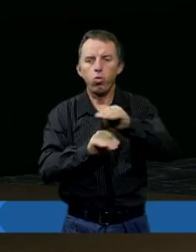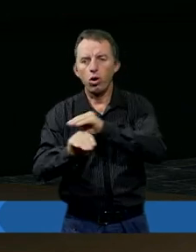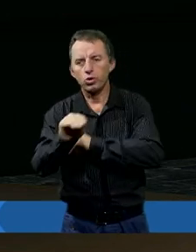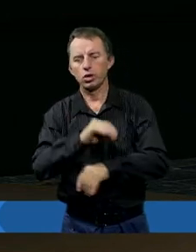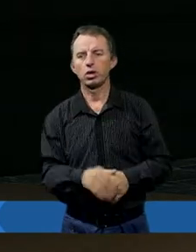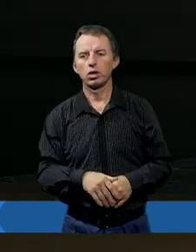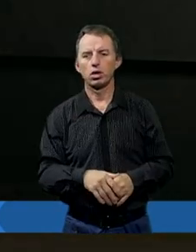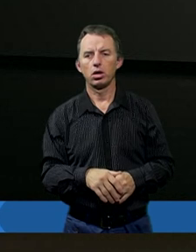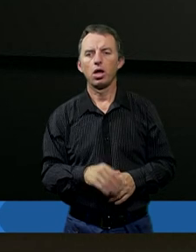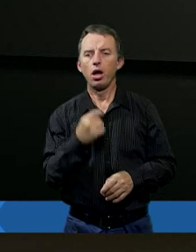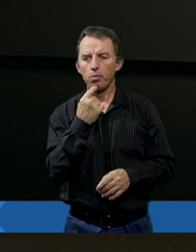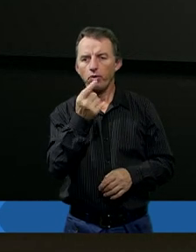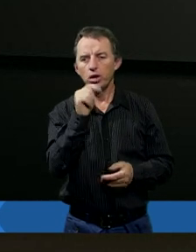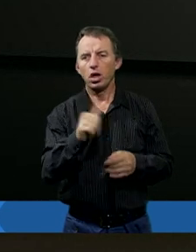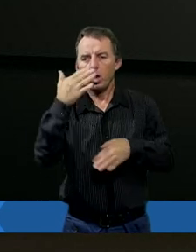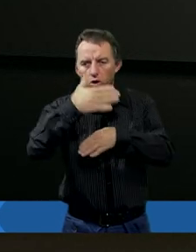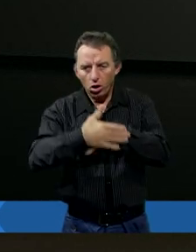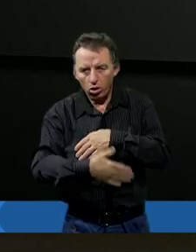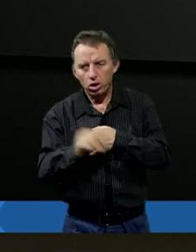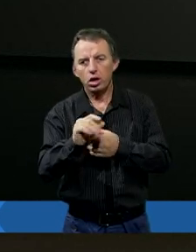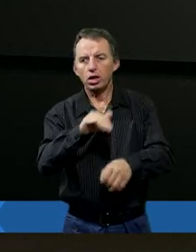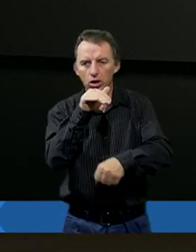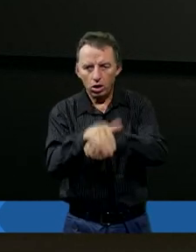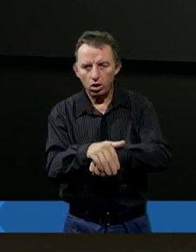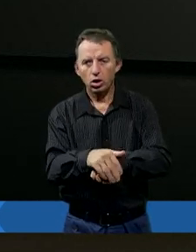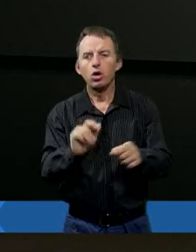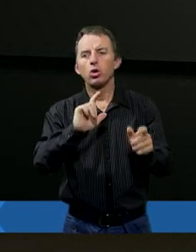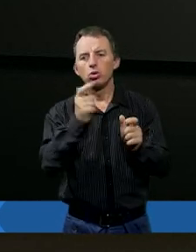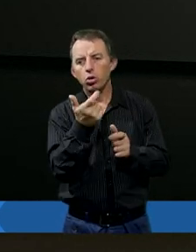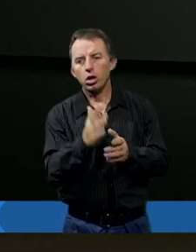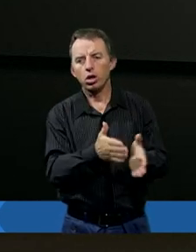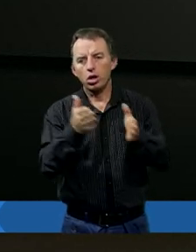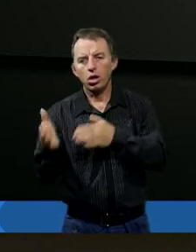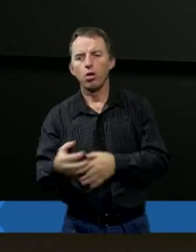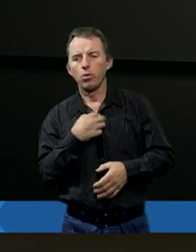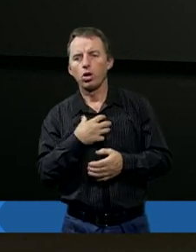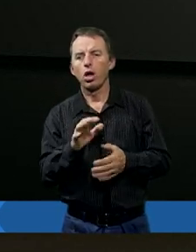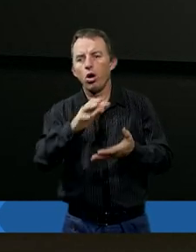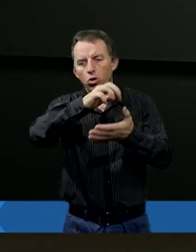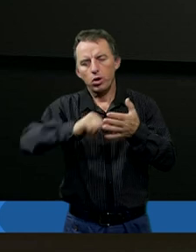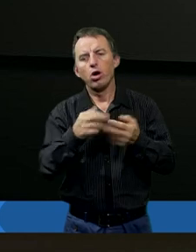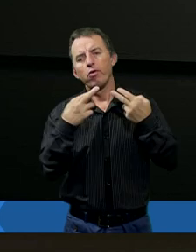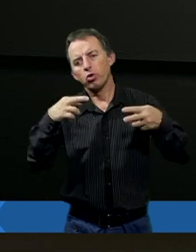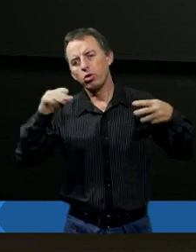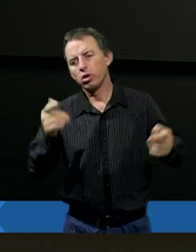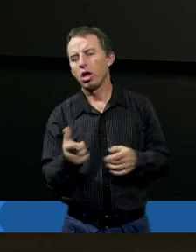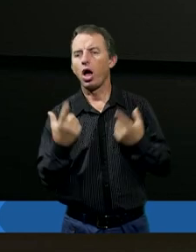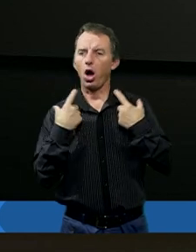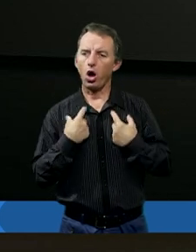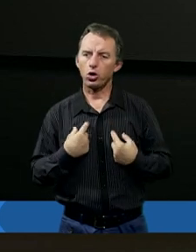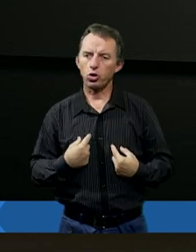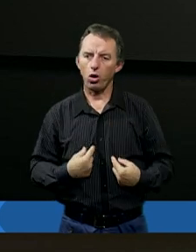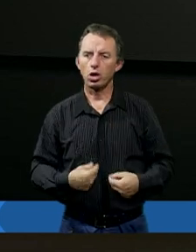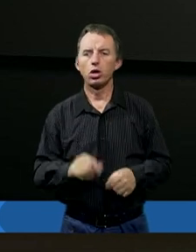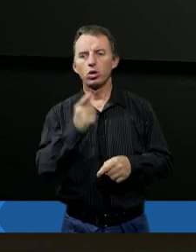powiedzieli. Ja powiem, że może nie do końca się zgodzę, ale z drugiej strony pewnie ten ból jest odbielany różnie, w różny sposób przez różne